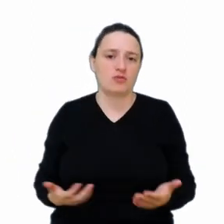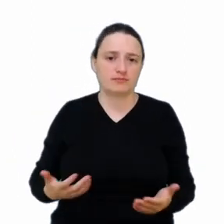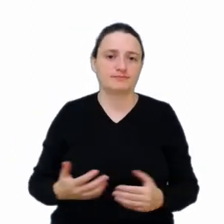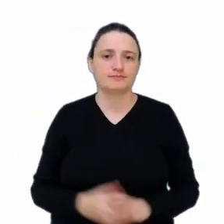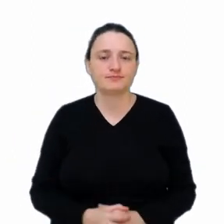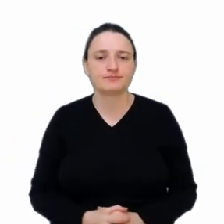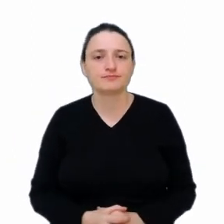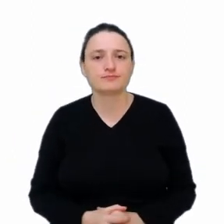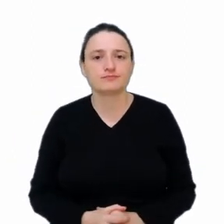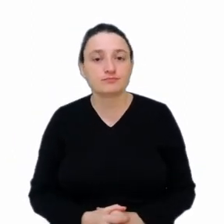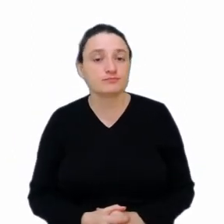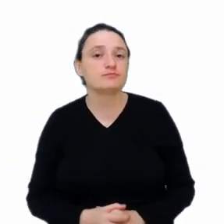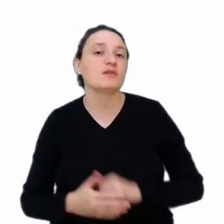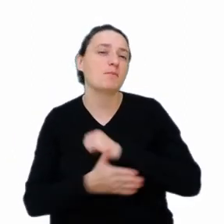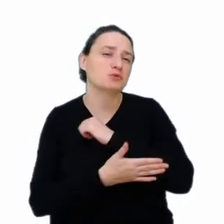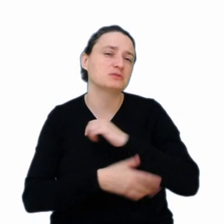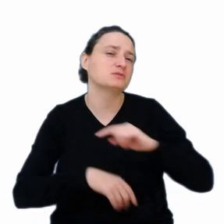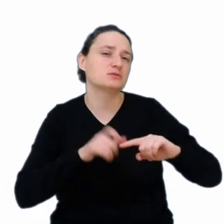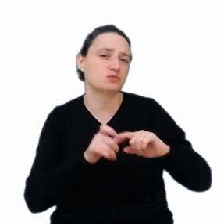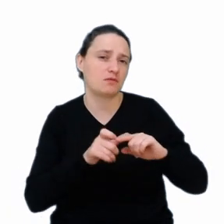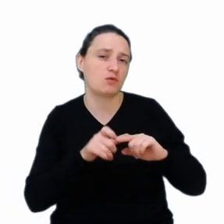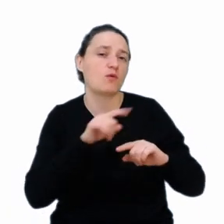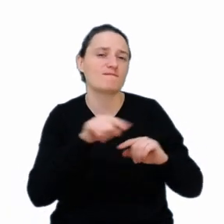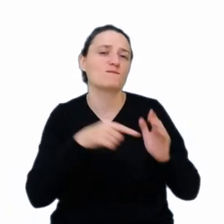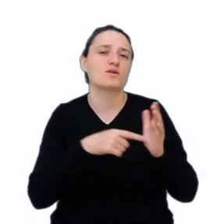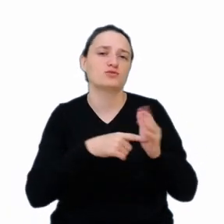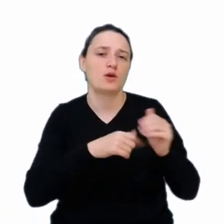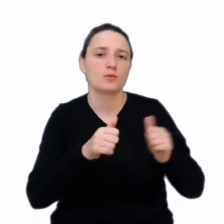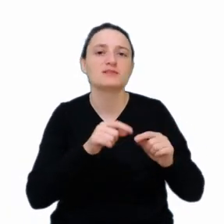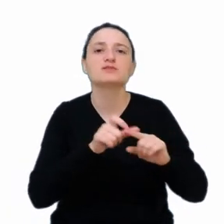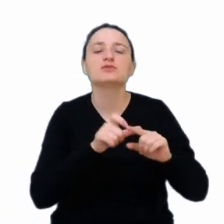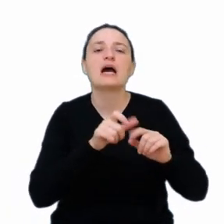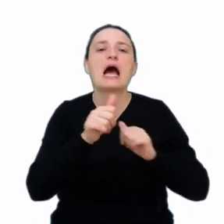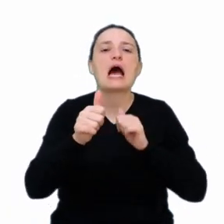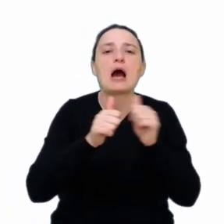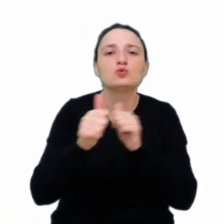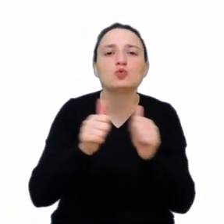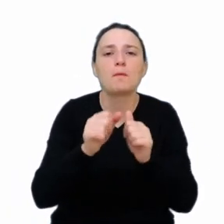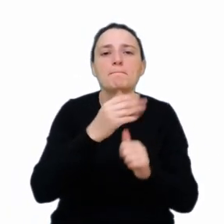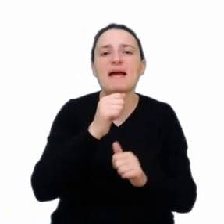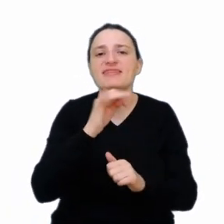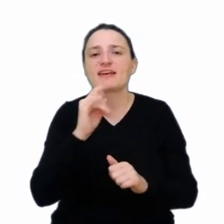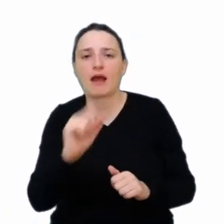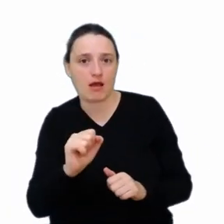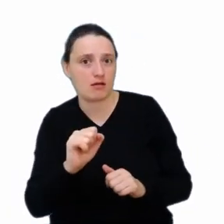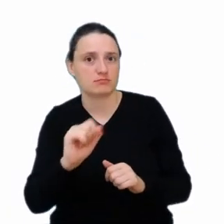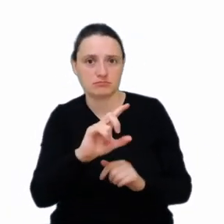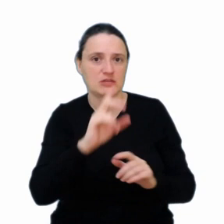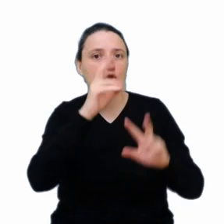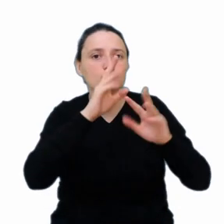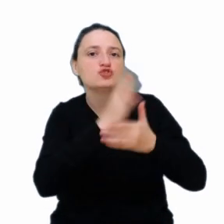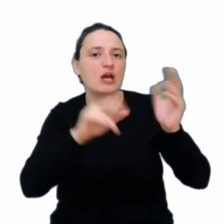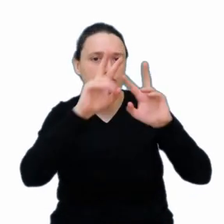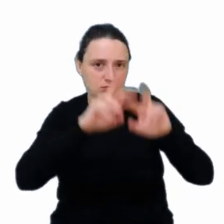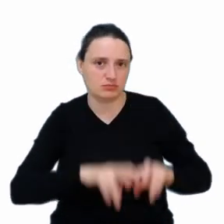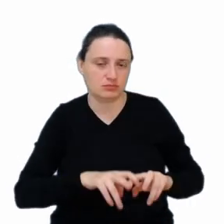podstawowych może pojęć w zakresie automatyzacji jest automatyka jako taka. Automatyka jest dziedziną nauki